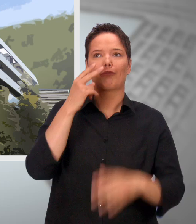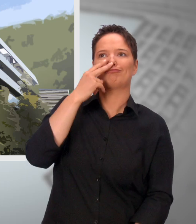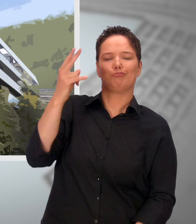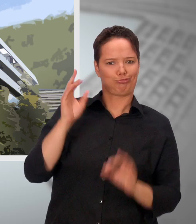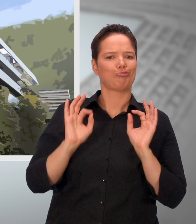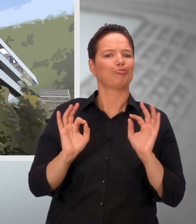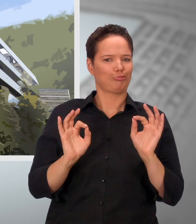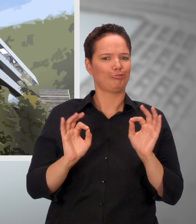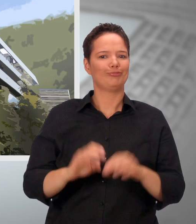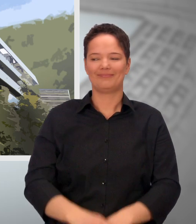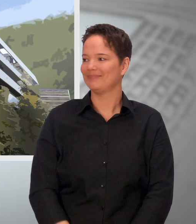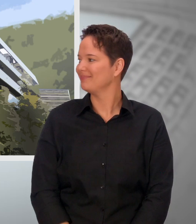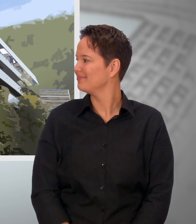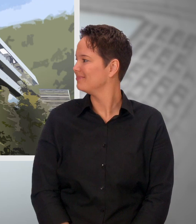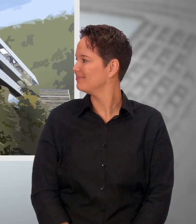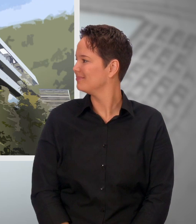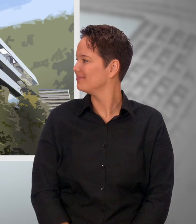Das Wetter sieht gut aus.